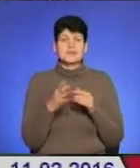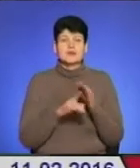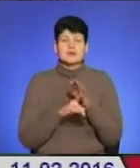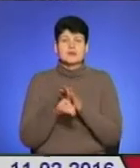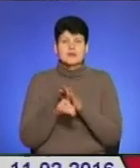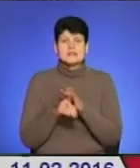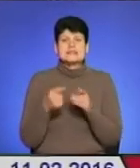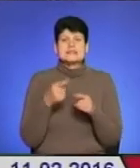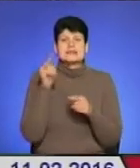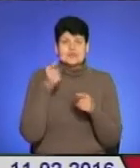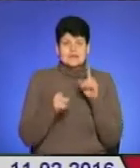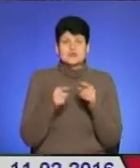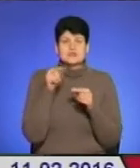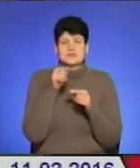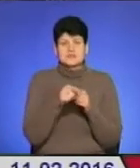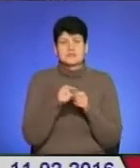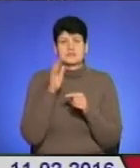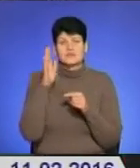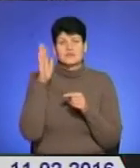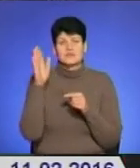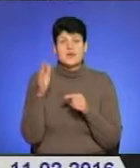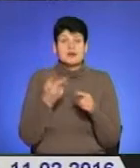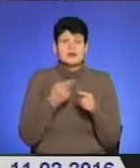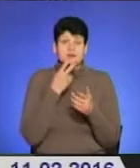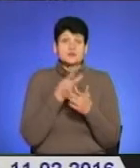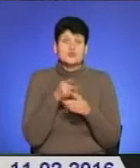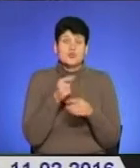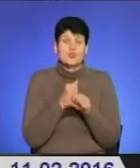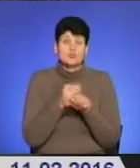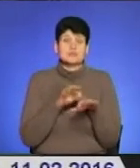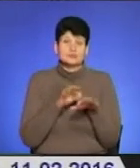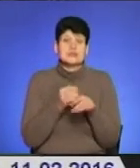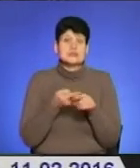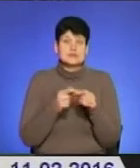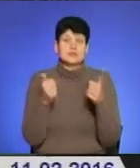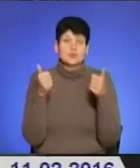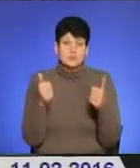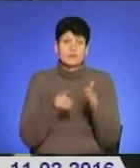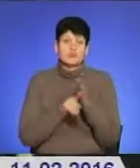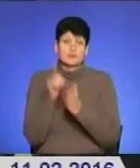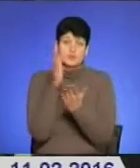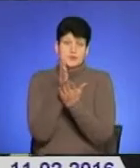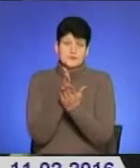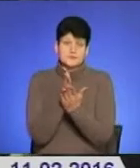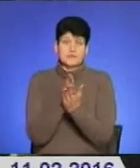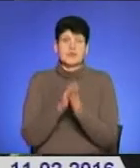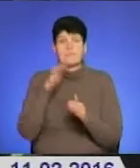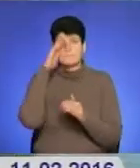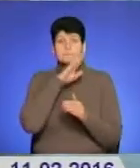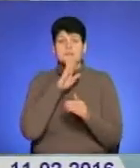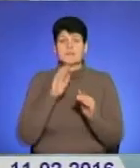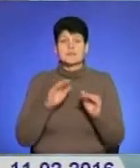і я вважаю, що дійсно за такими начальними законом майбутнє. А то, що вже ця робота і ведеться, це дуже добре, і початок є. Батьки та школярі